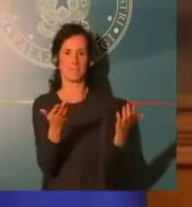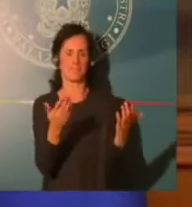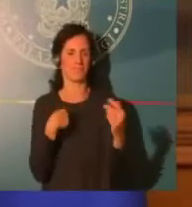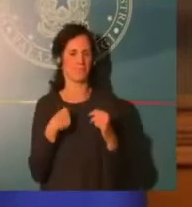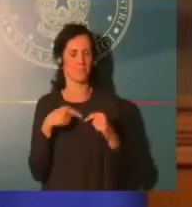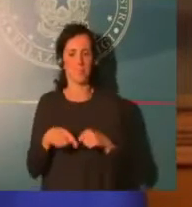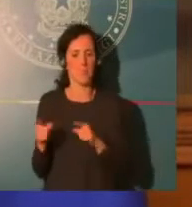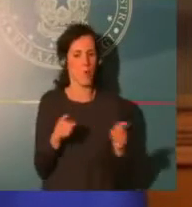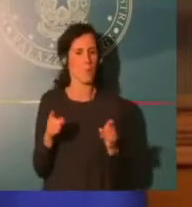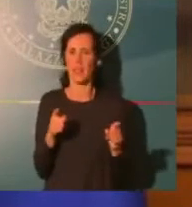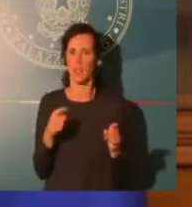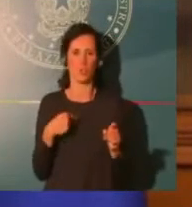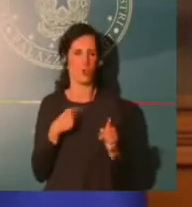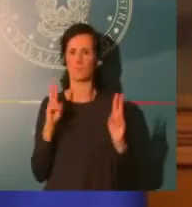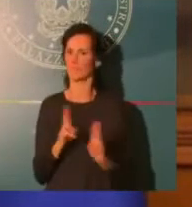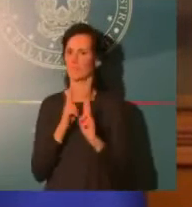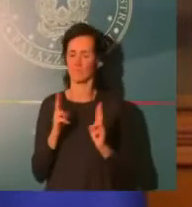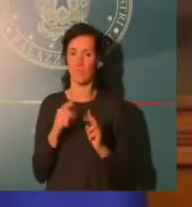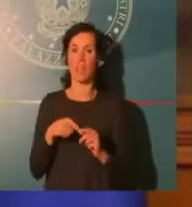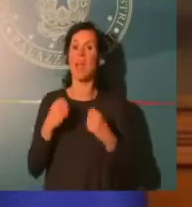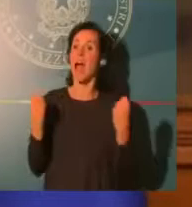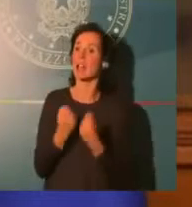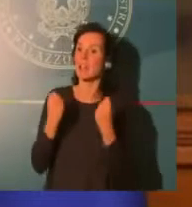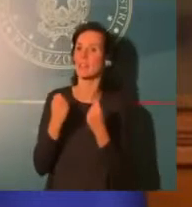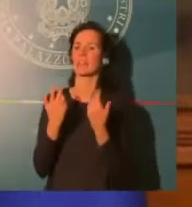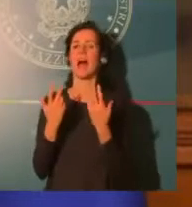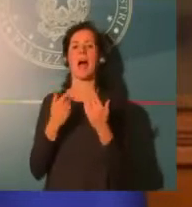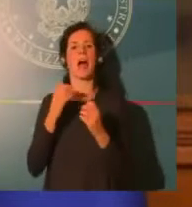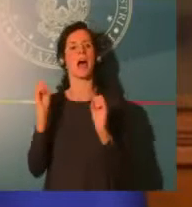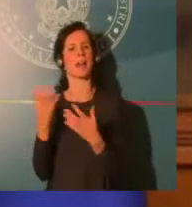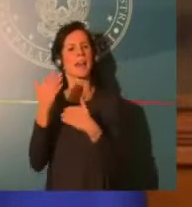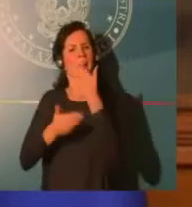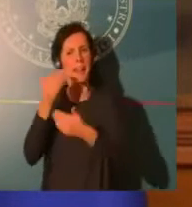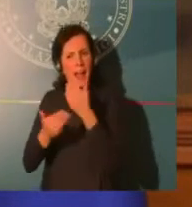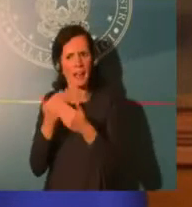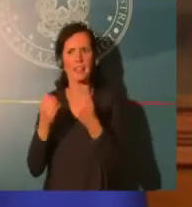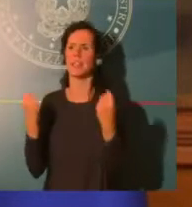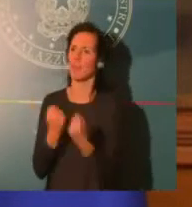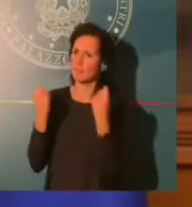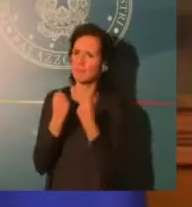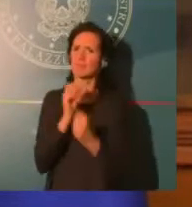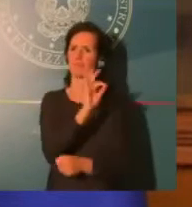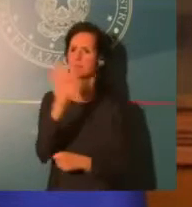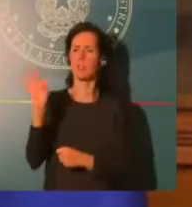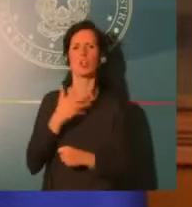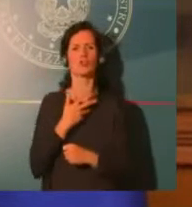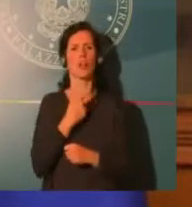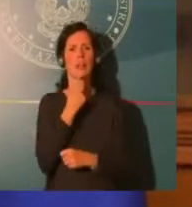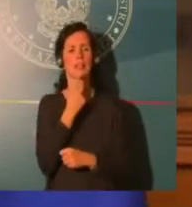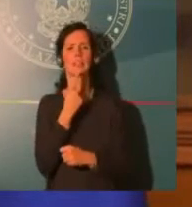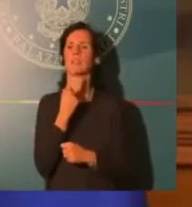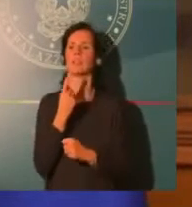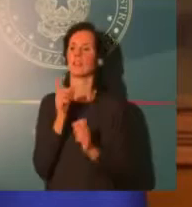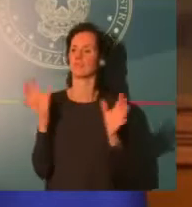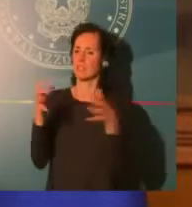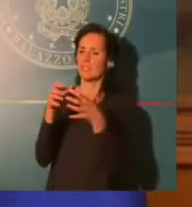svolgono le loro attività nel mondo in quel settore lì. Se parliamo di attività nobili,